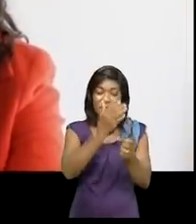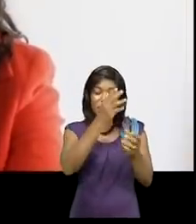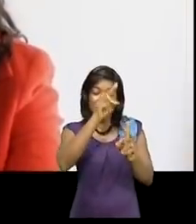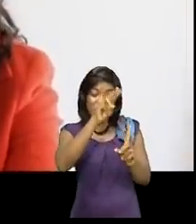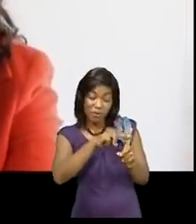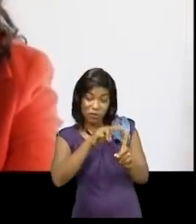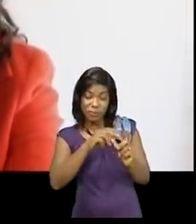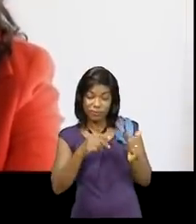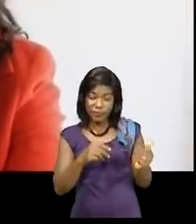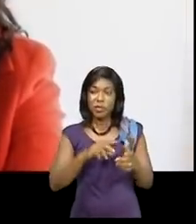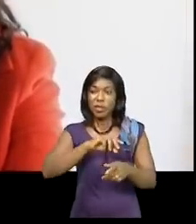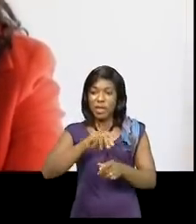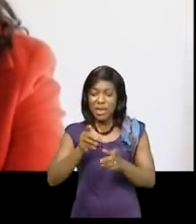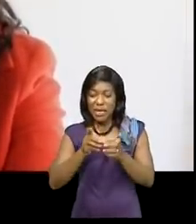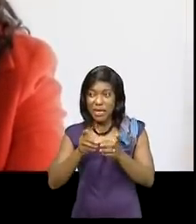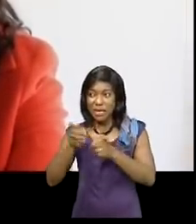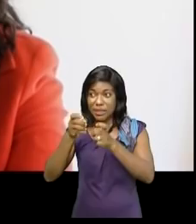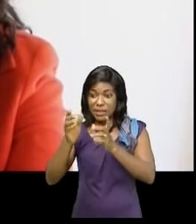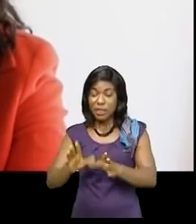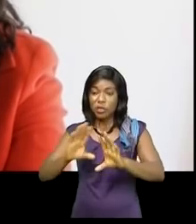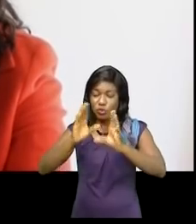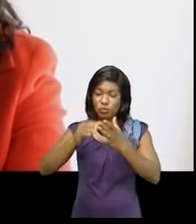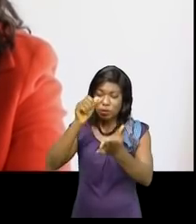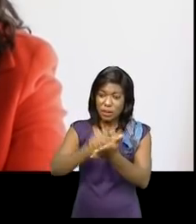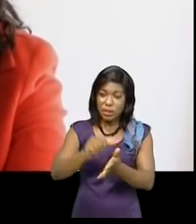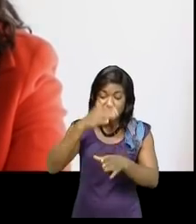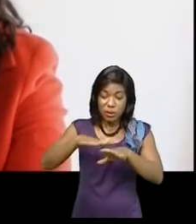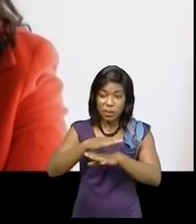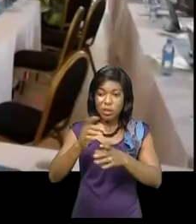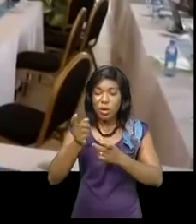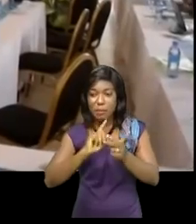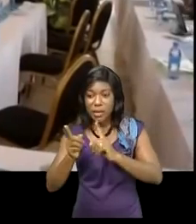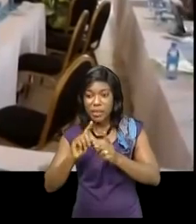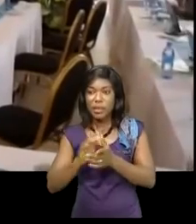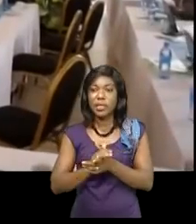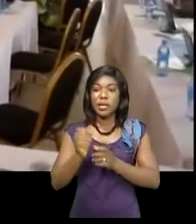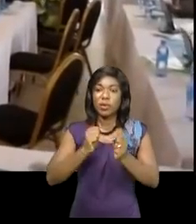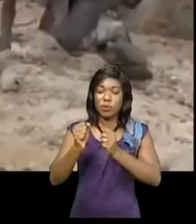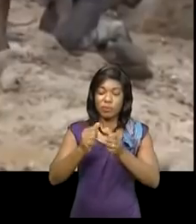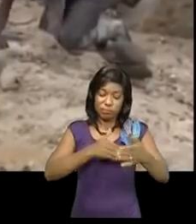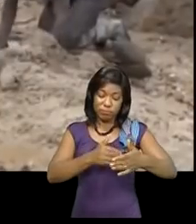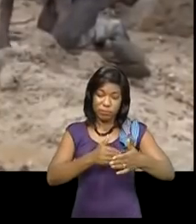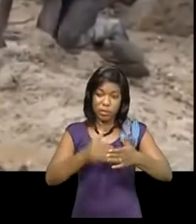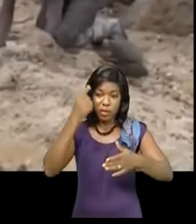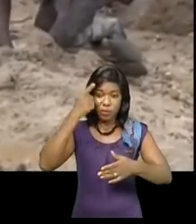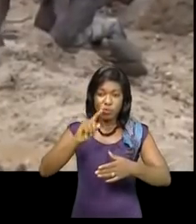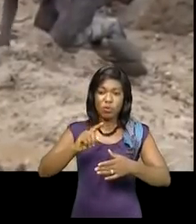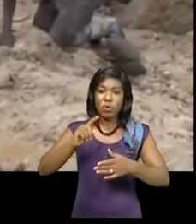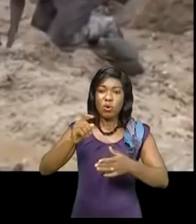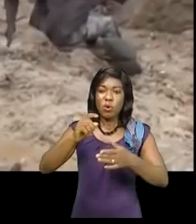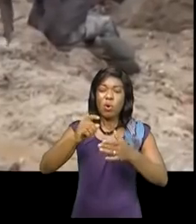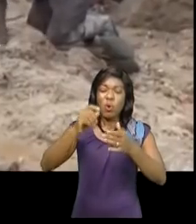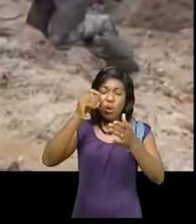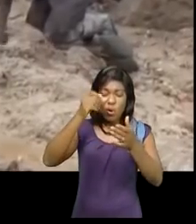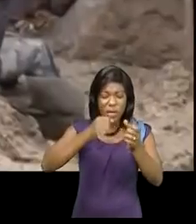Coteco organisatrice se sont exprimés sur les contours du combat amenés contre le travail des enfants dans la